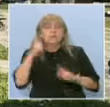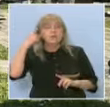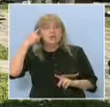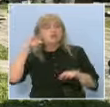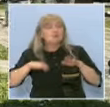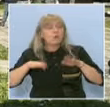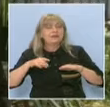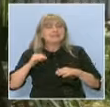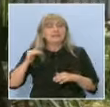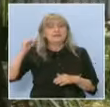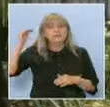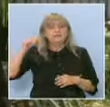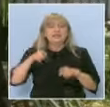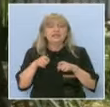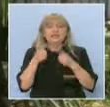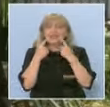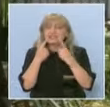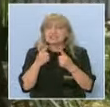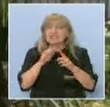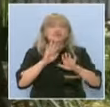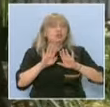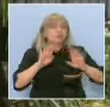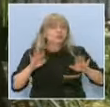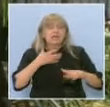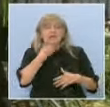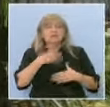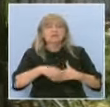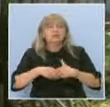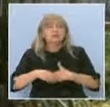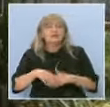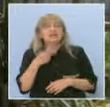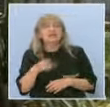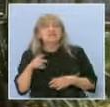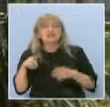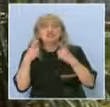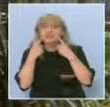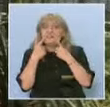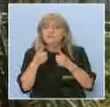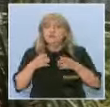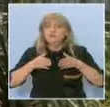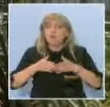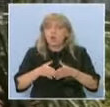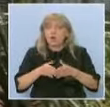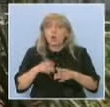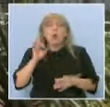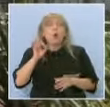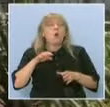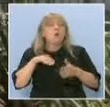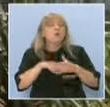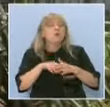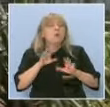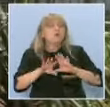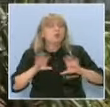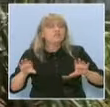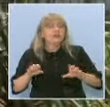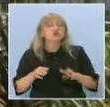че разглеждат експозицията на музея, запознават се с различните видове кораби, с оборудването на корабите, с морските професии.